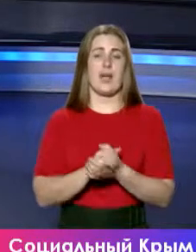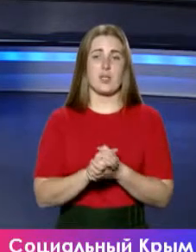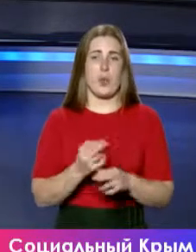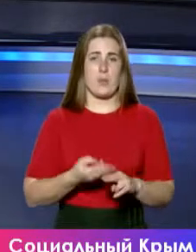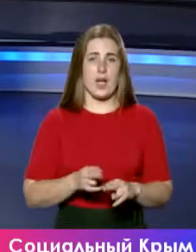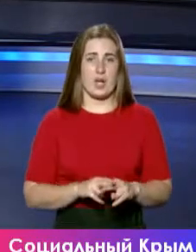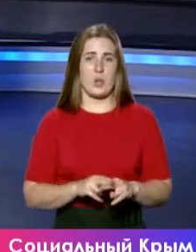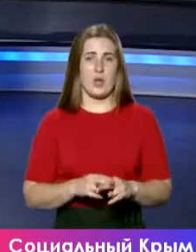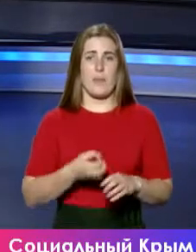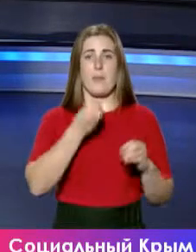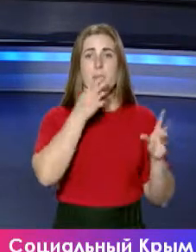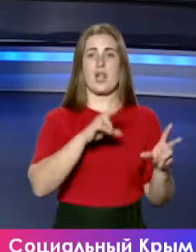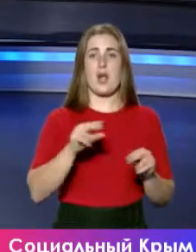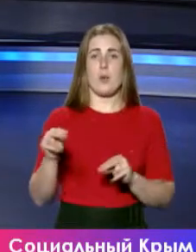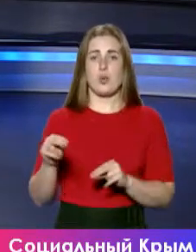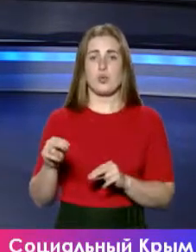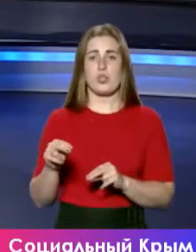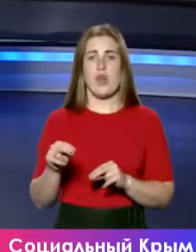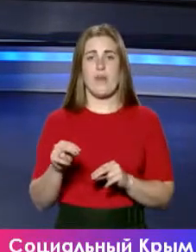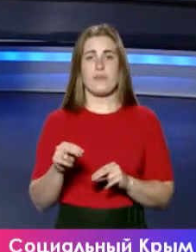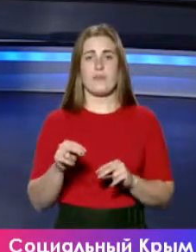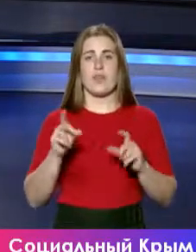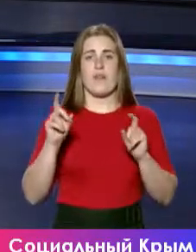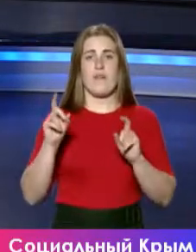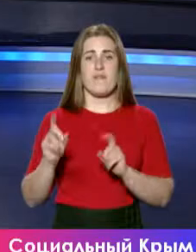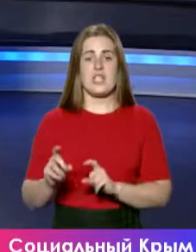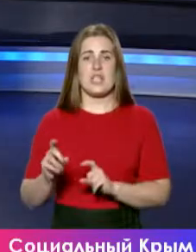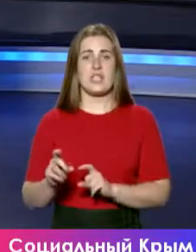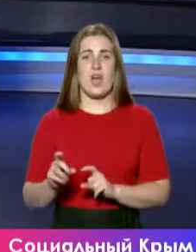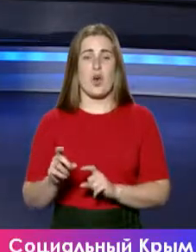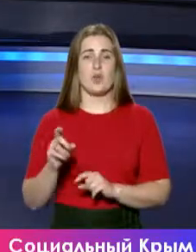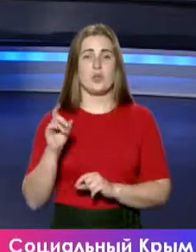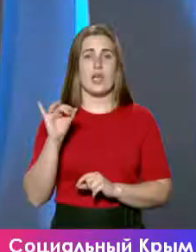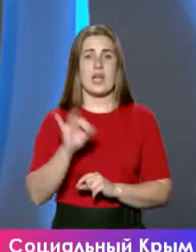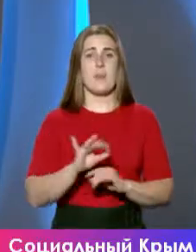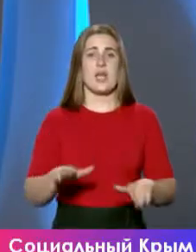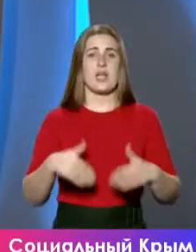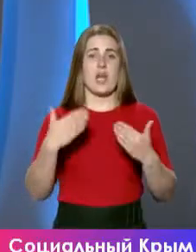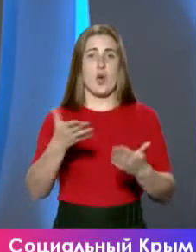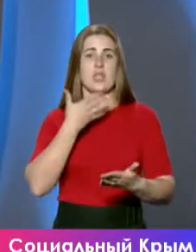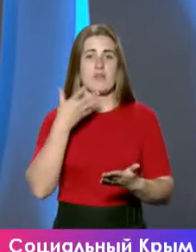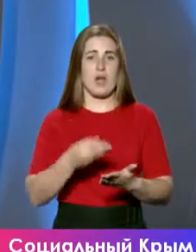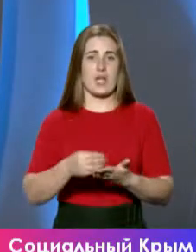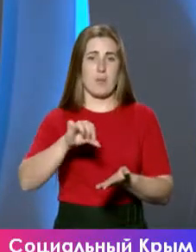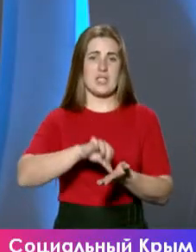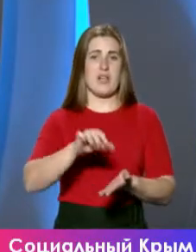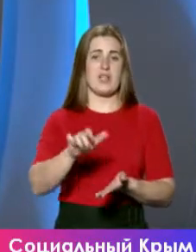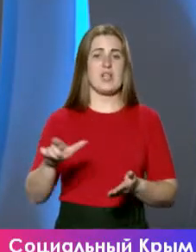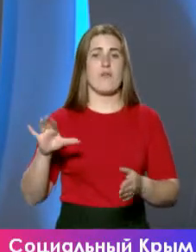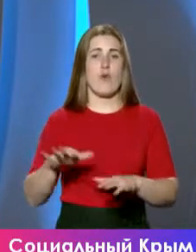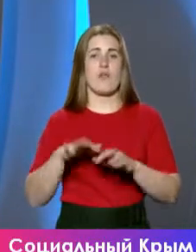благополучно восседают и предлагают своих представителей во власть